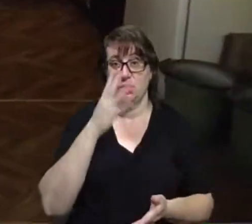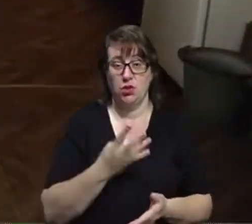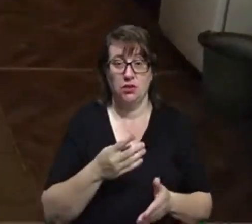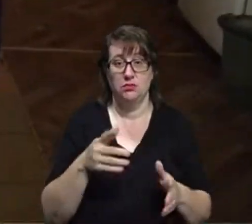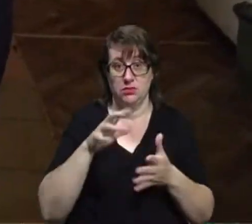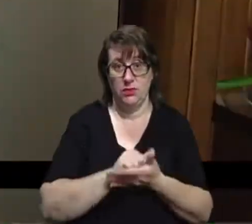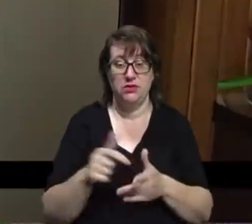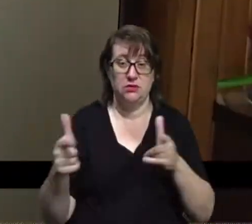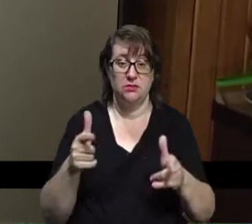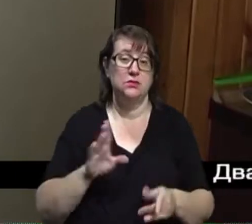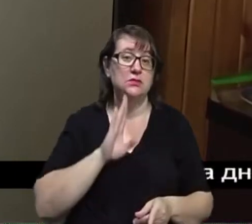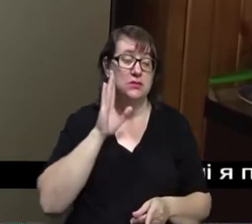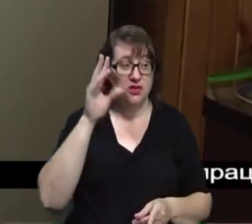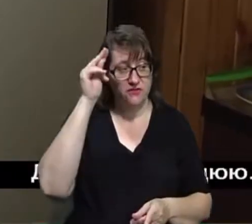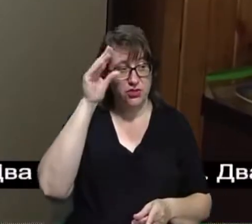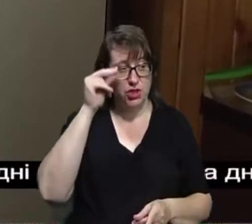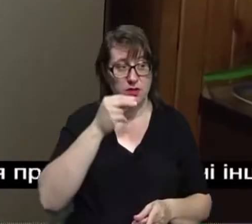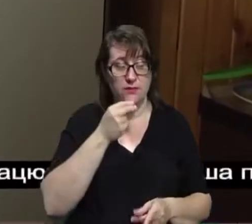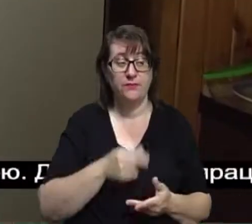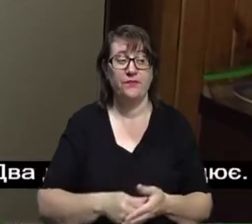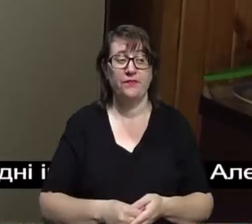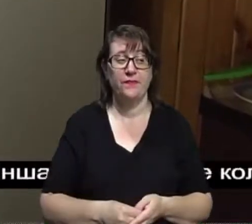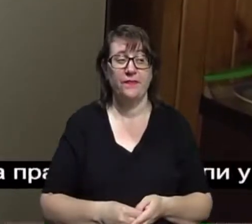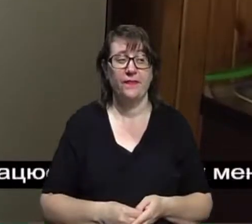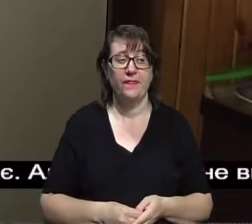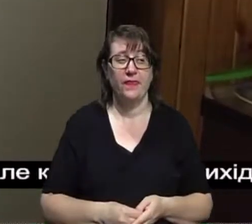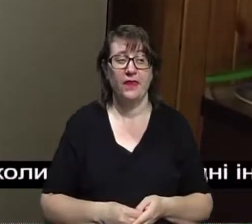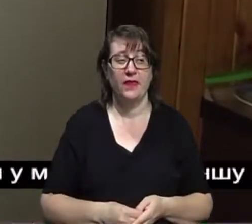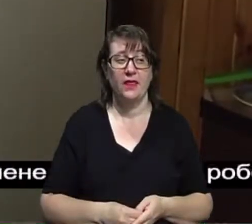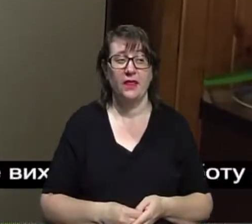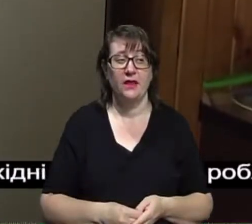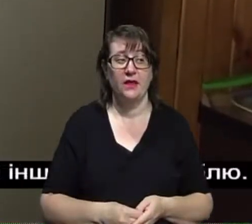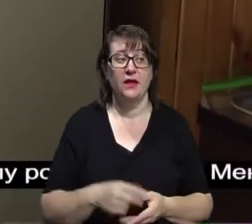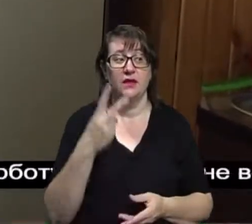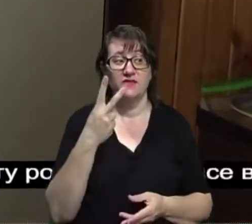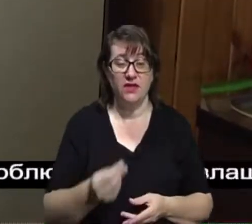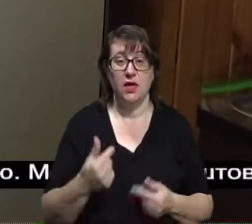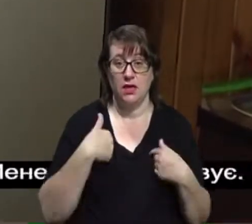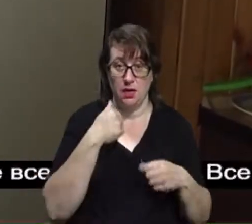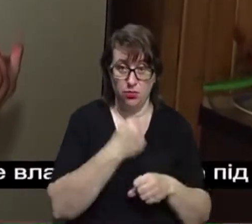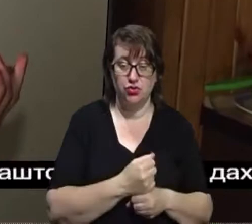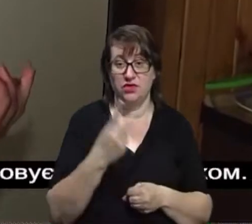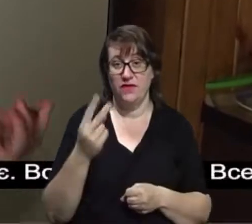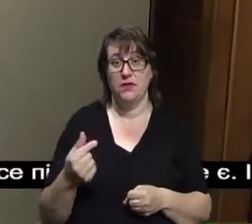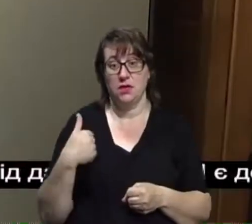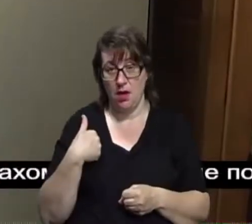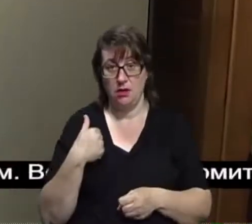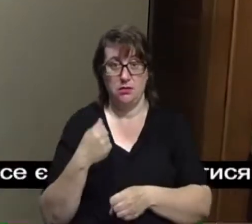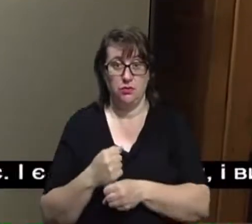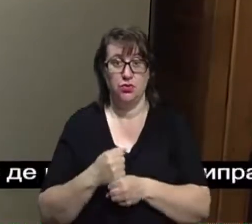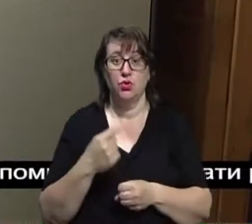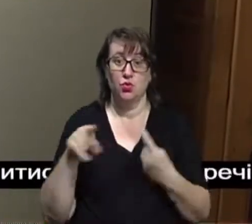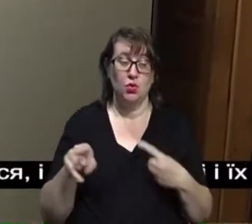сніданку та вечері. Два дні я працюю, два дні інша працюю. Ну, коли у мене вихідний, я іншу роботу роблю.